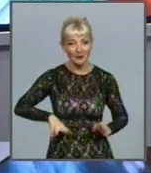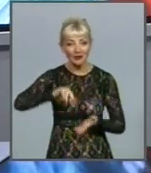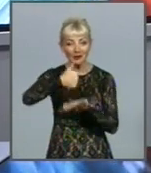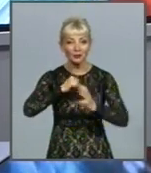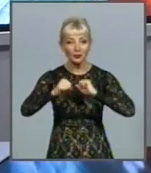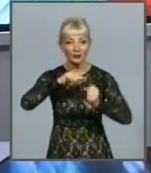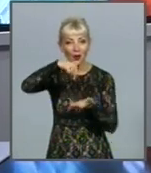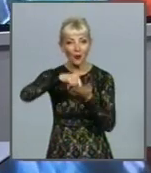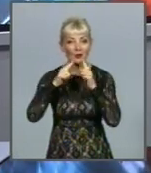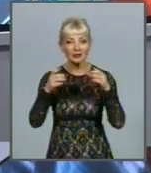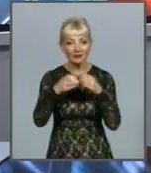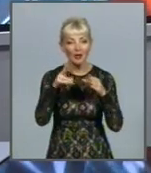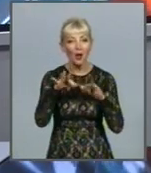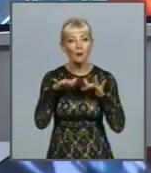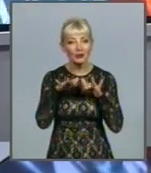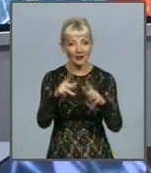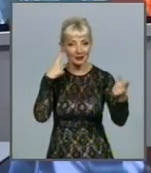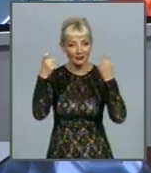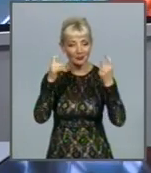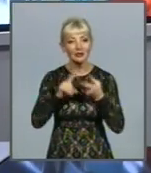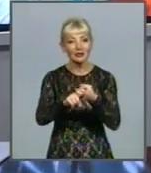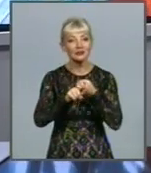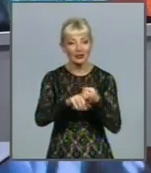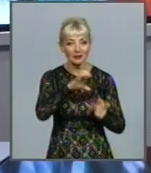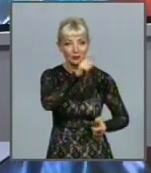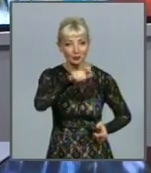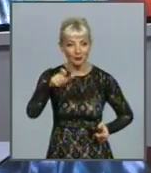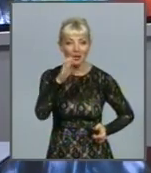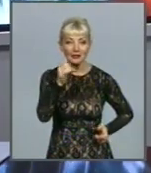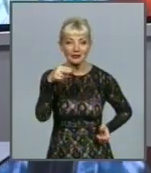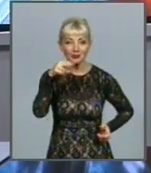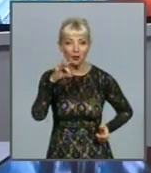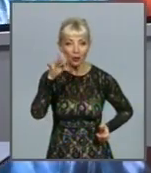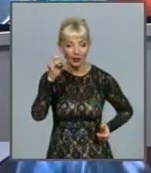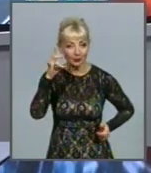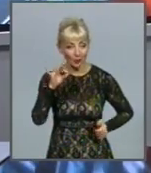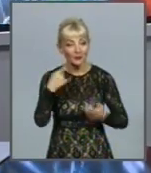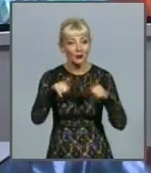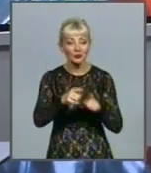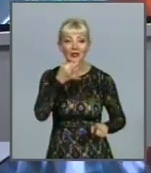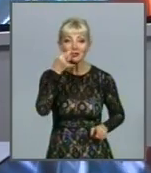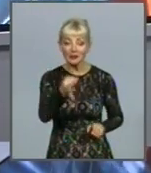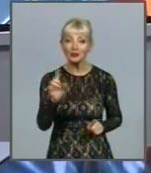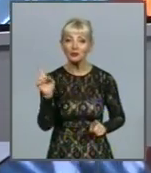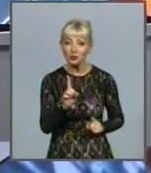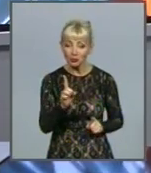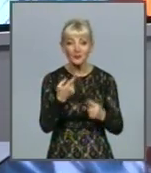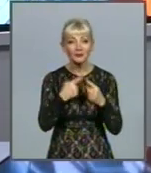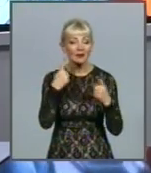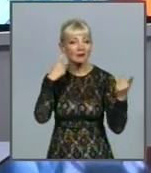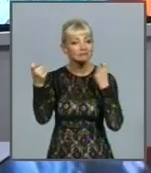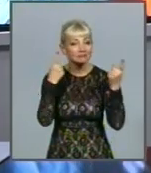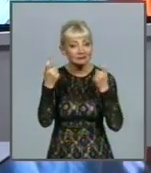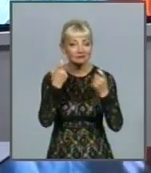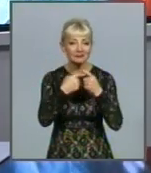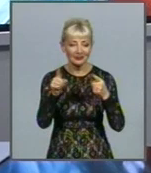департаменту міськради у справах інформації та зв'язків з громадськістю Юрій Сидоренко. Він також повідомив, що хвиля чуток про смерть